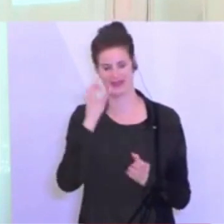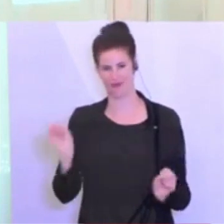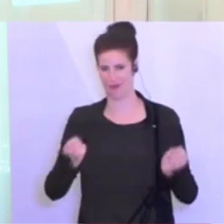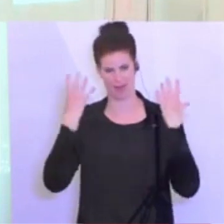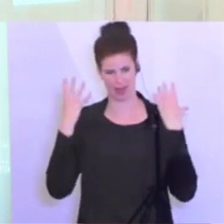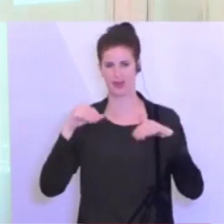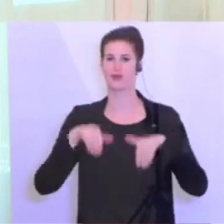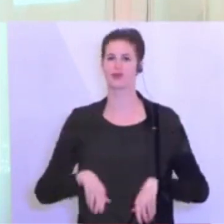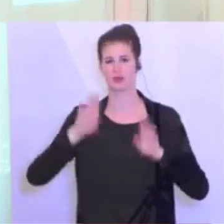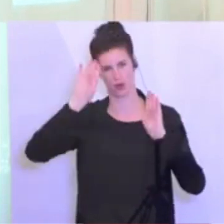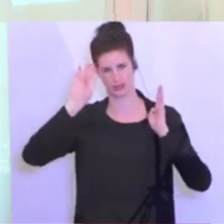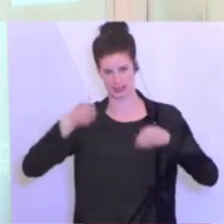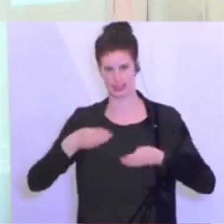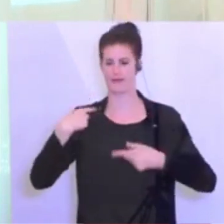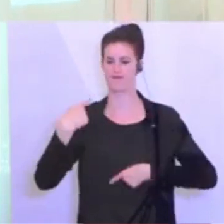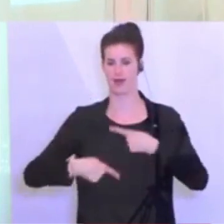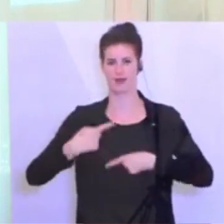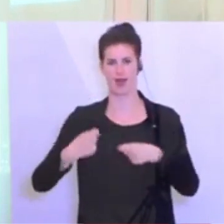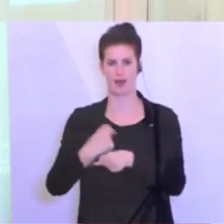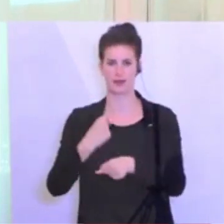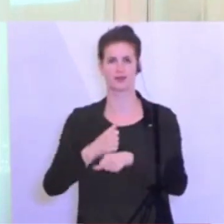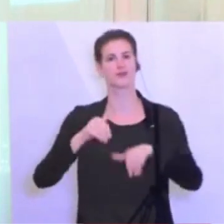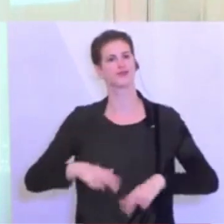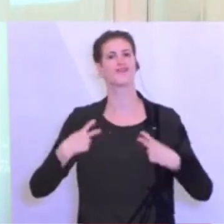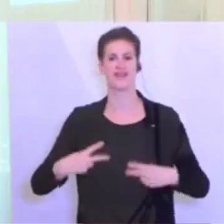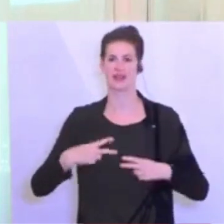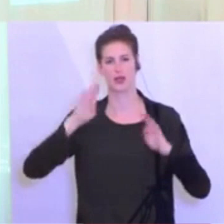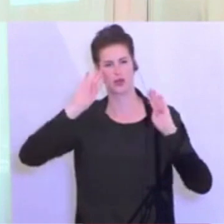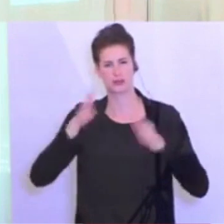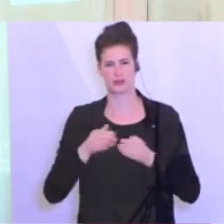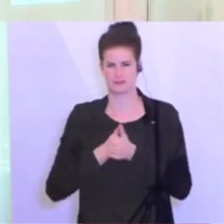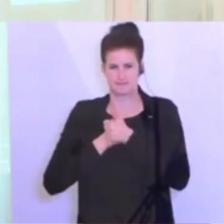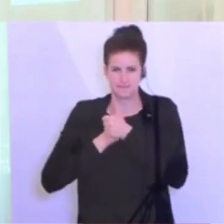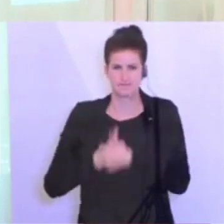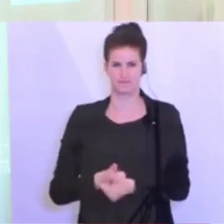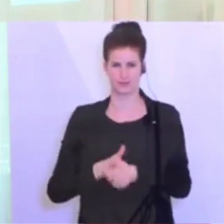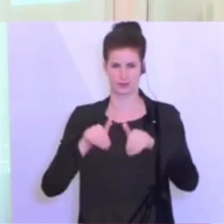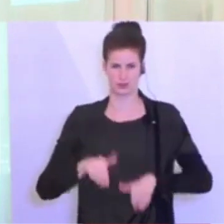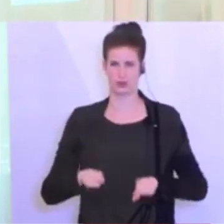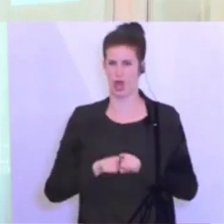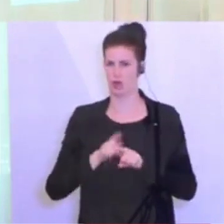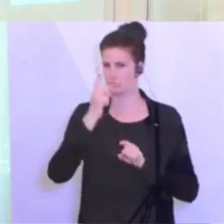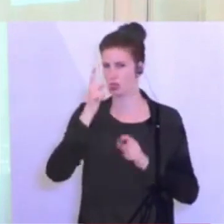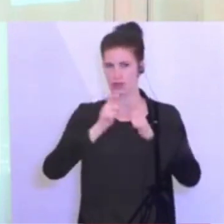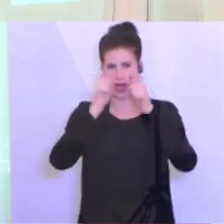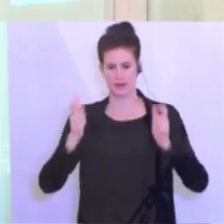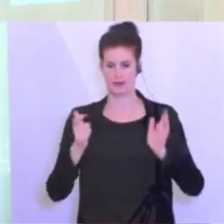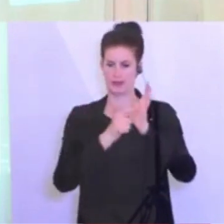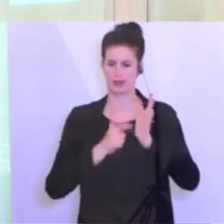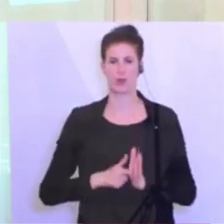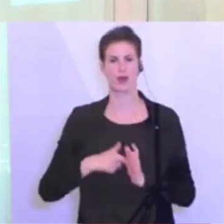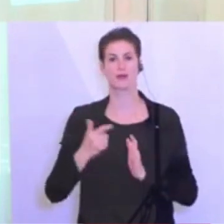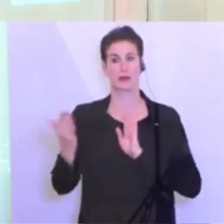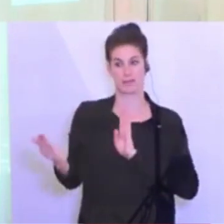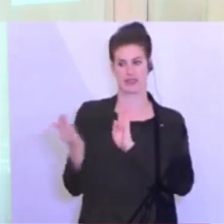weiterarbeiten. Wir müssen sehr konzentriert uns weiter daran halten, was die Rahmenbedingungen sind. Der Mindestabstand, die